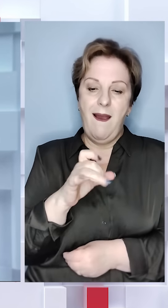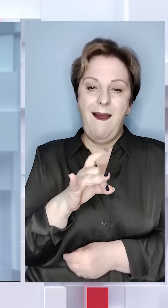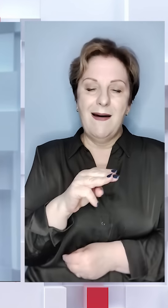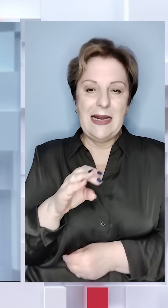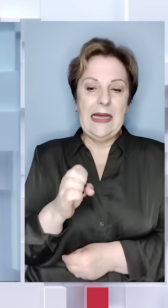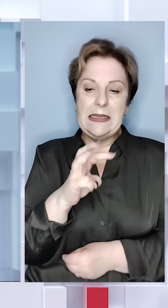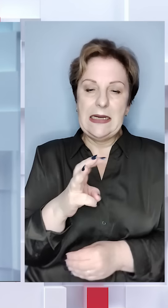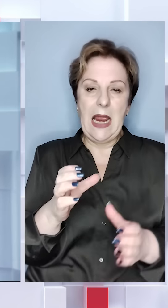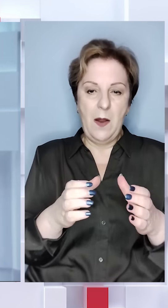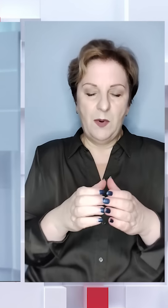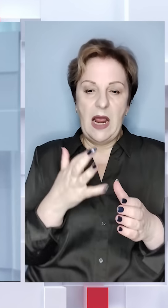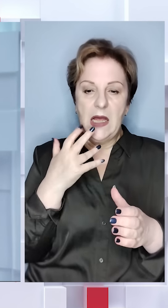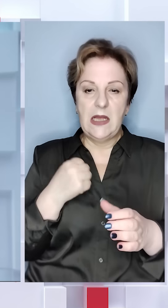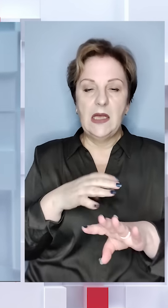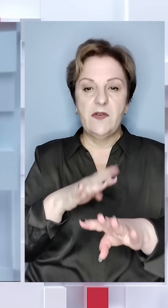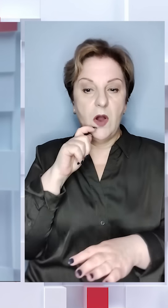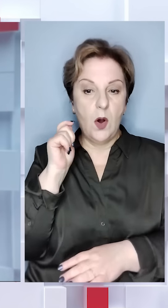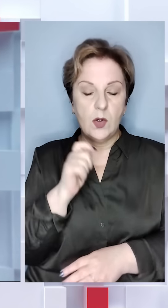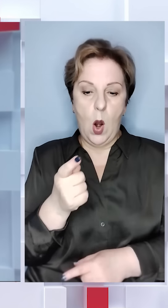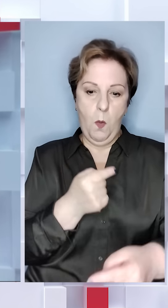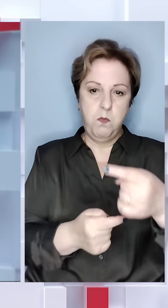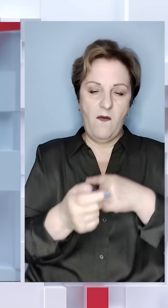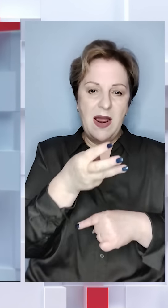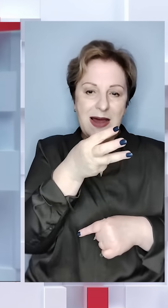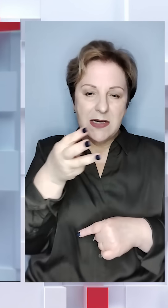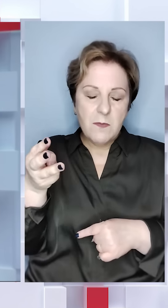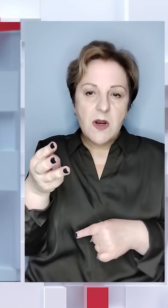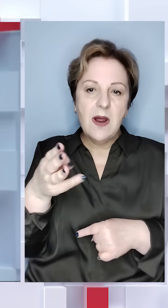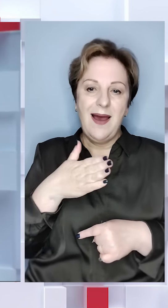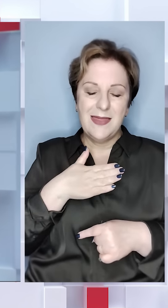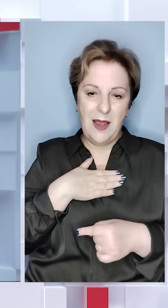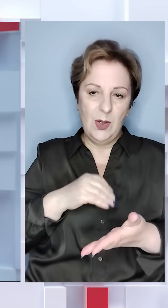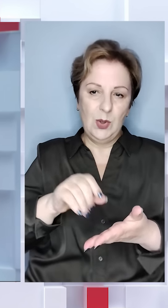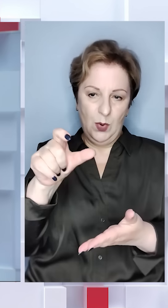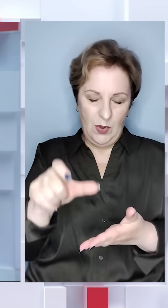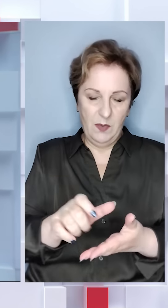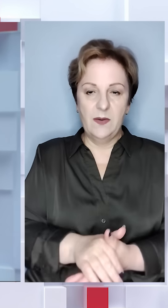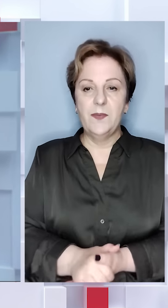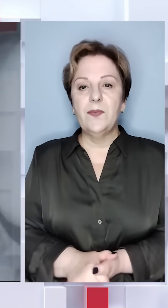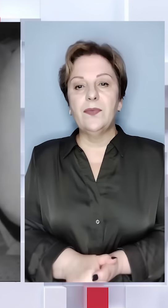бригади оперативного призначення Нацгвардії України повернулася знімальна група Олександра Моторного.